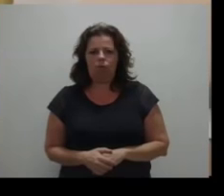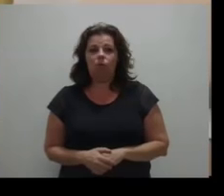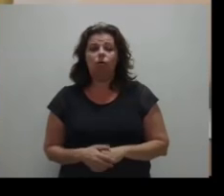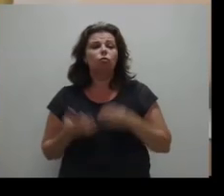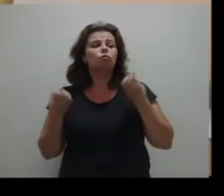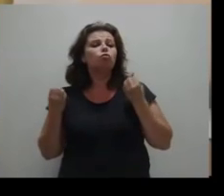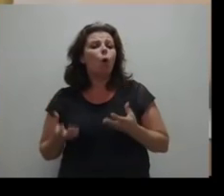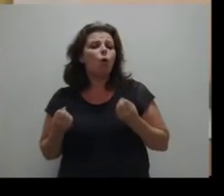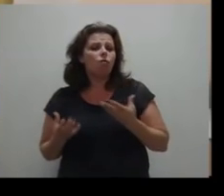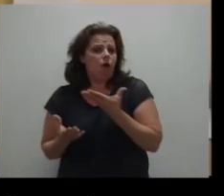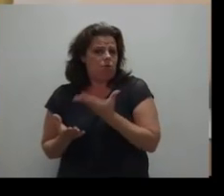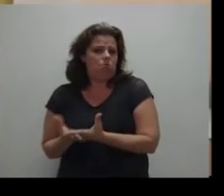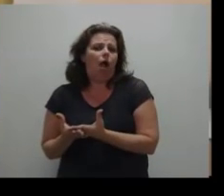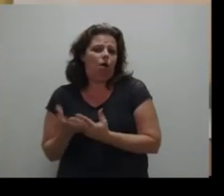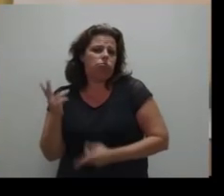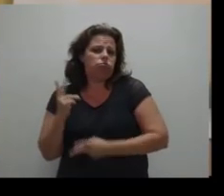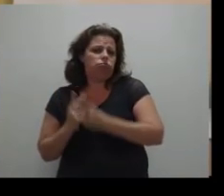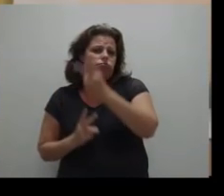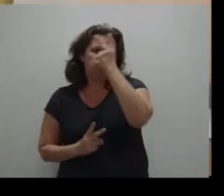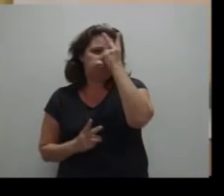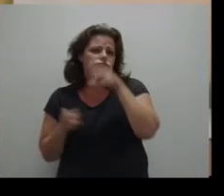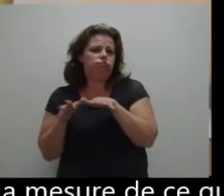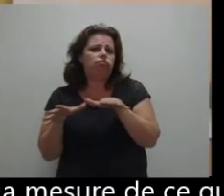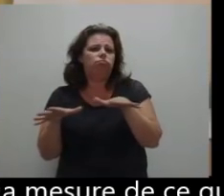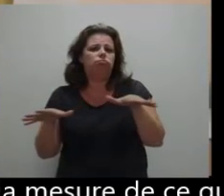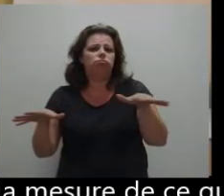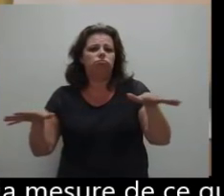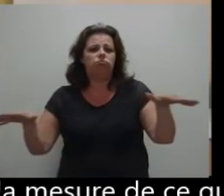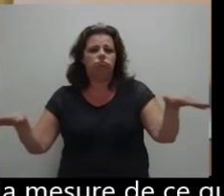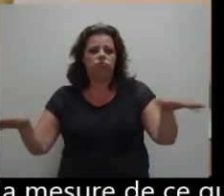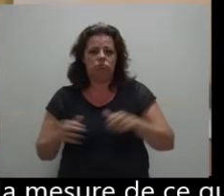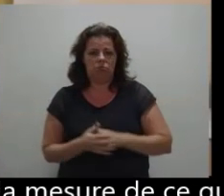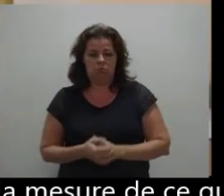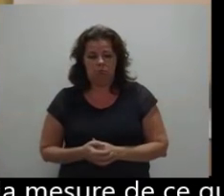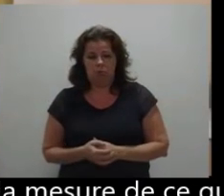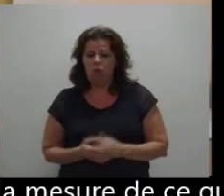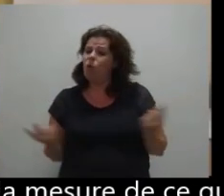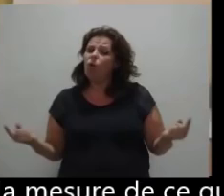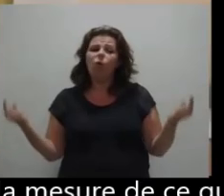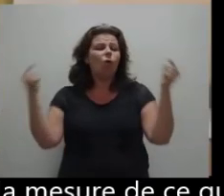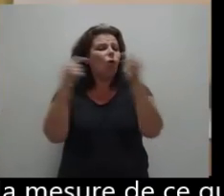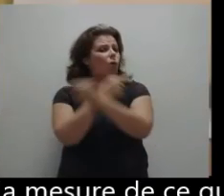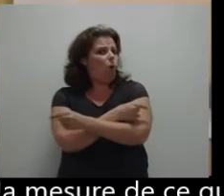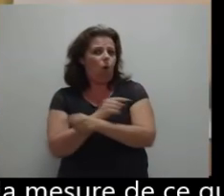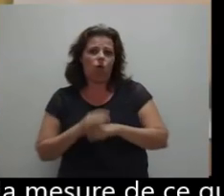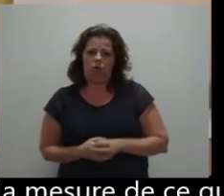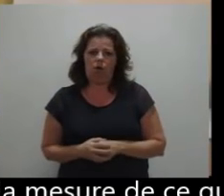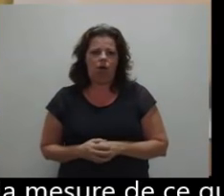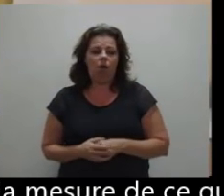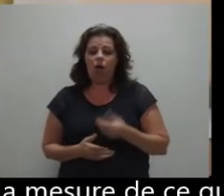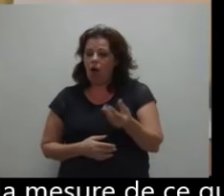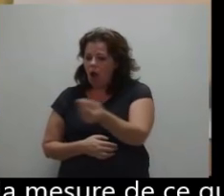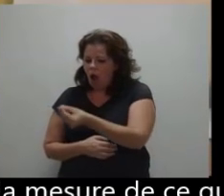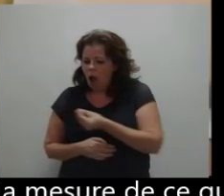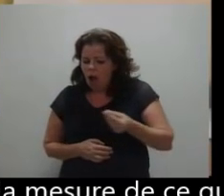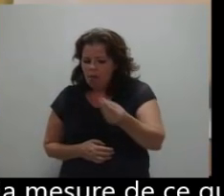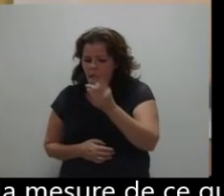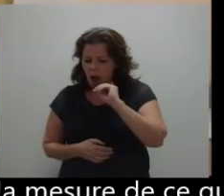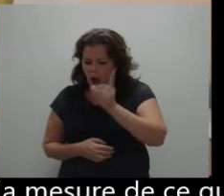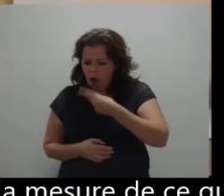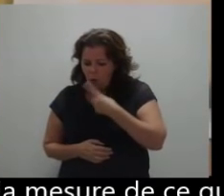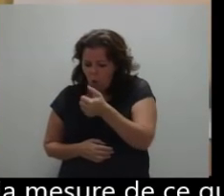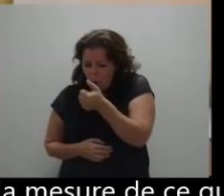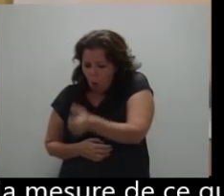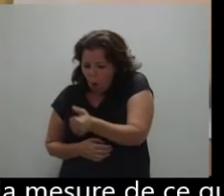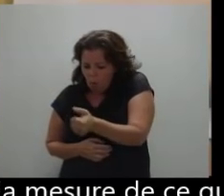comme cela se produit de nos jours. Mais, tout au contraire, de prendre la mesure de